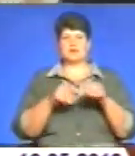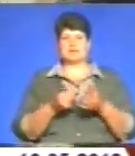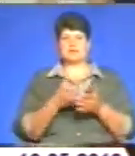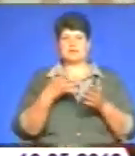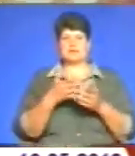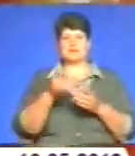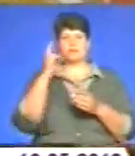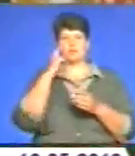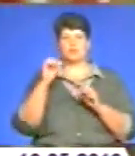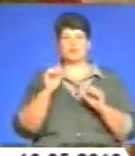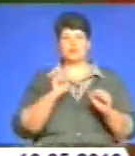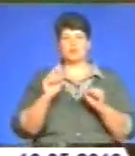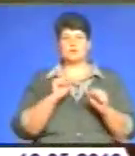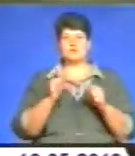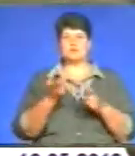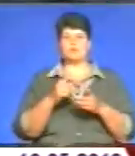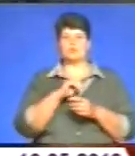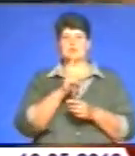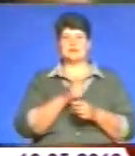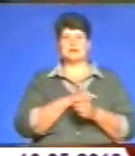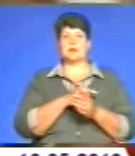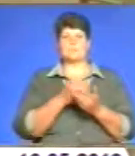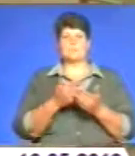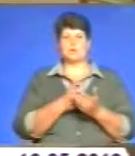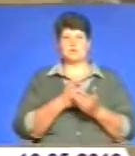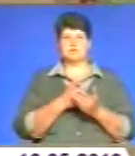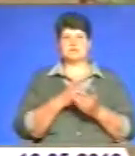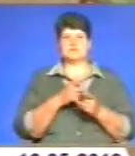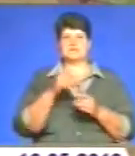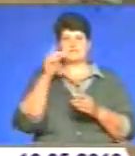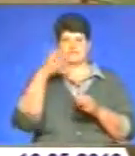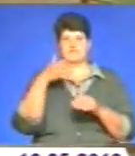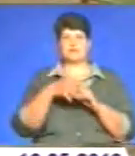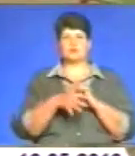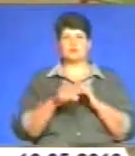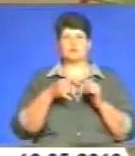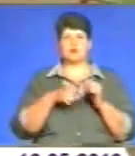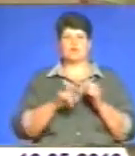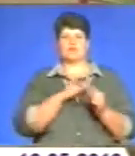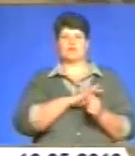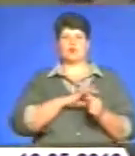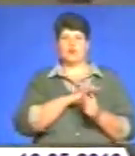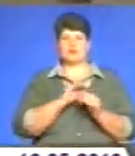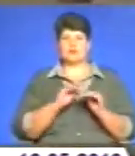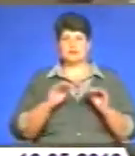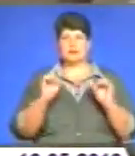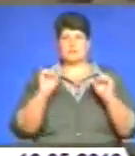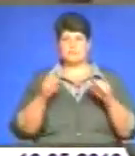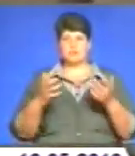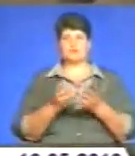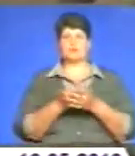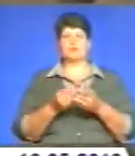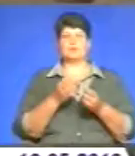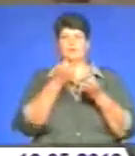урядовців, завдяки посиленню мотивації до реєстрації шлюбів, свідомого народження та виховання дітей, можливо досягти позитивних результатів.